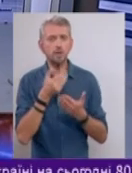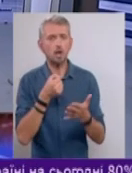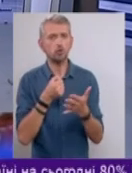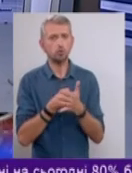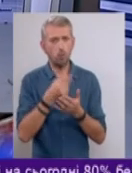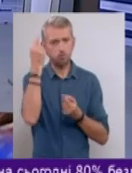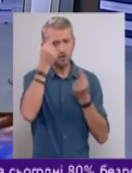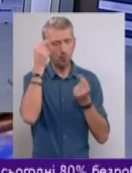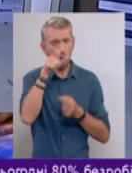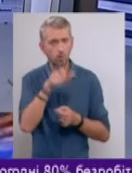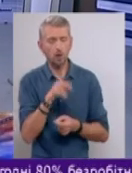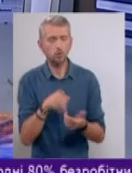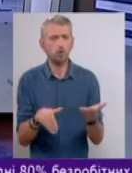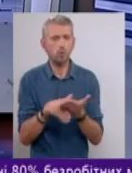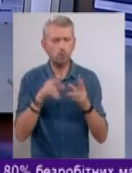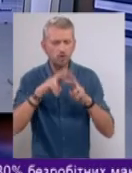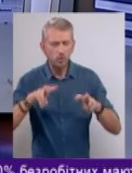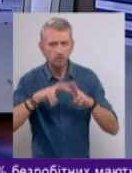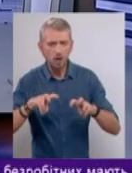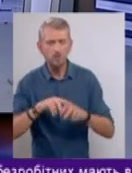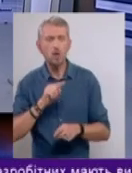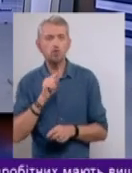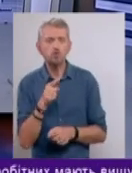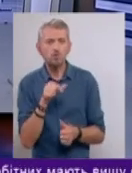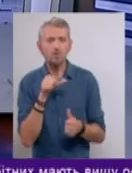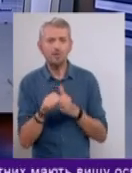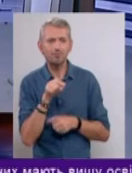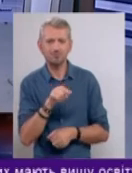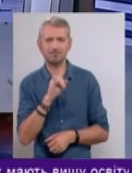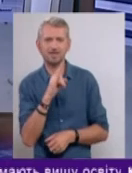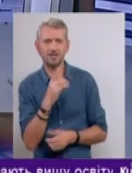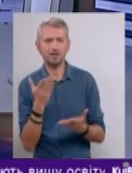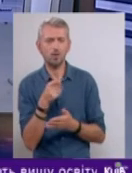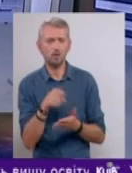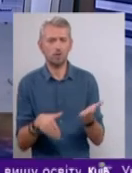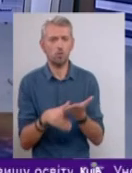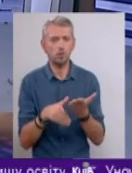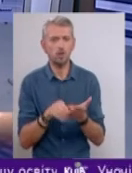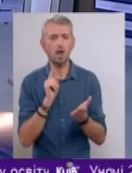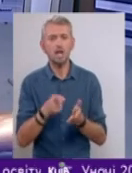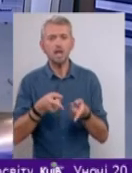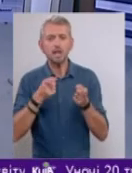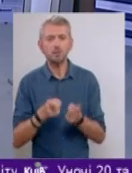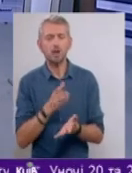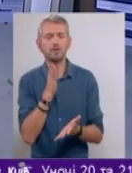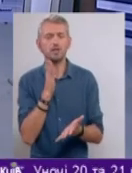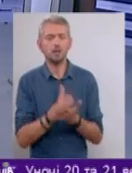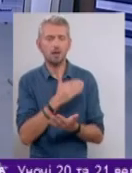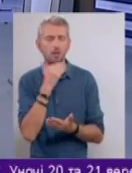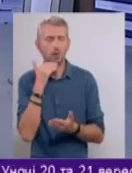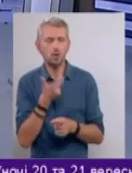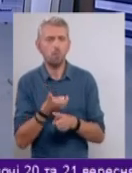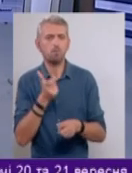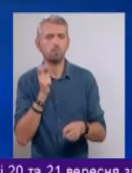до психолога, який допоможе розібратися, чому саме у дитини і якось їй допомогти. Але, насправді, є набагато